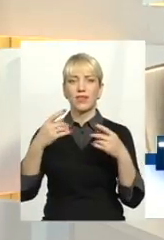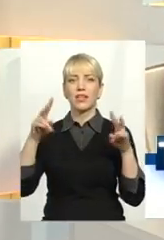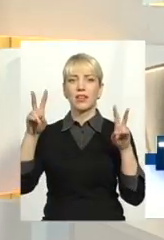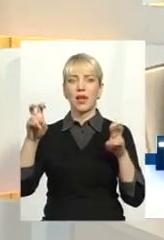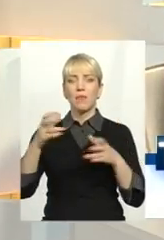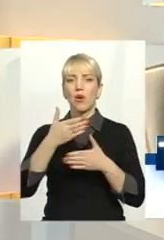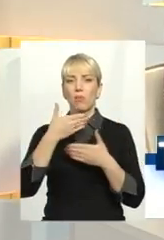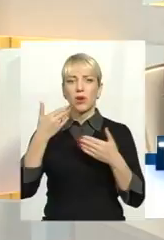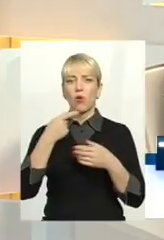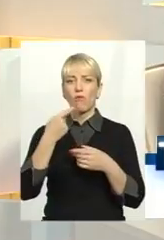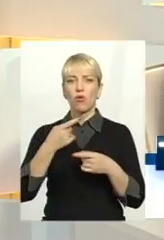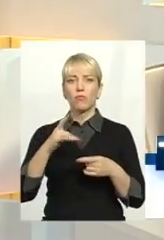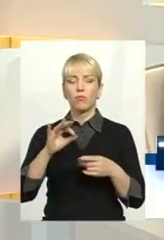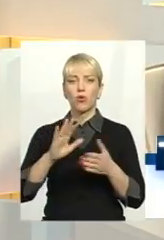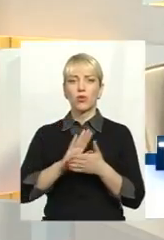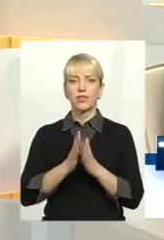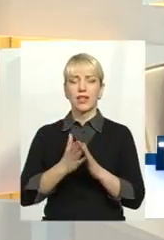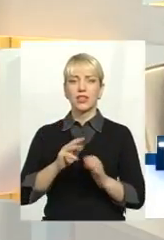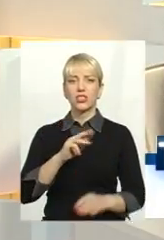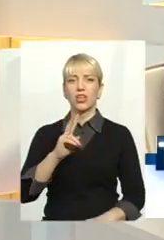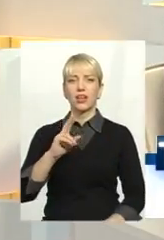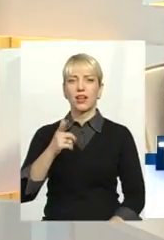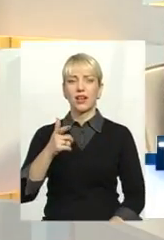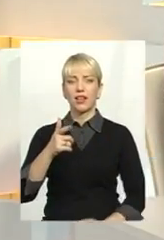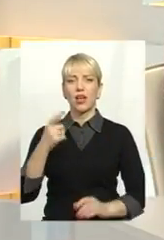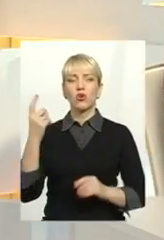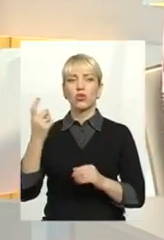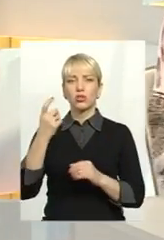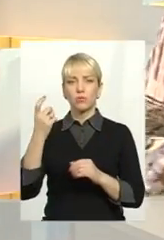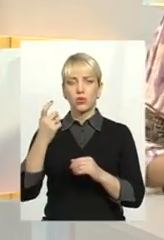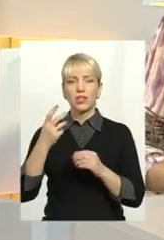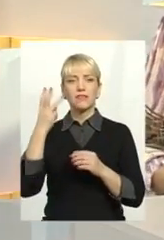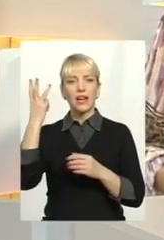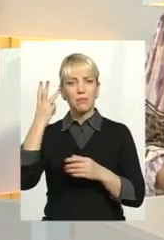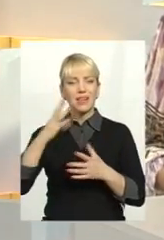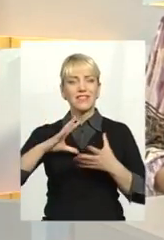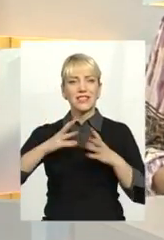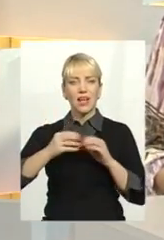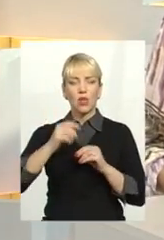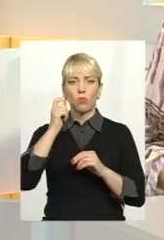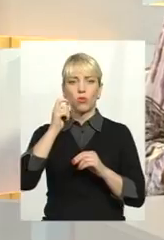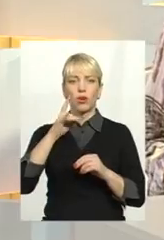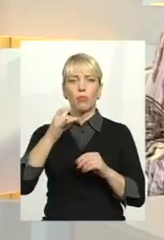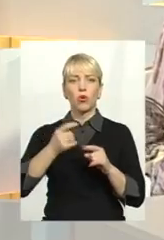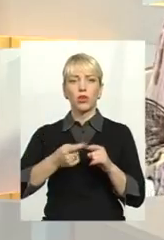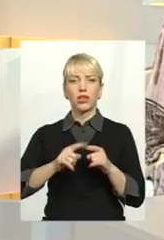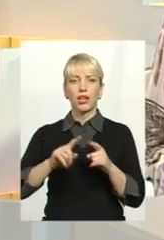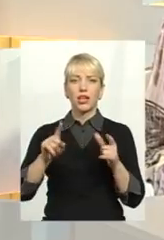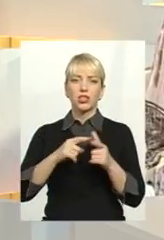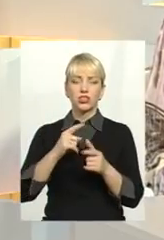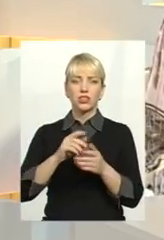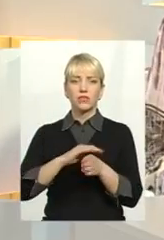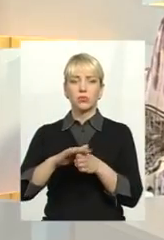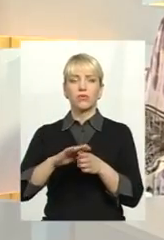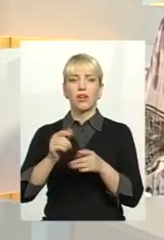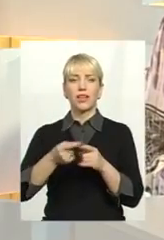і нині говоримо про стан житлово-комунального господарства Хмельниччини, про те, чи відбувається те